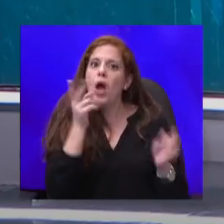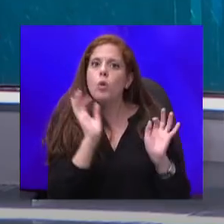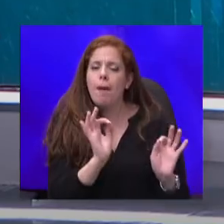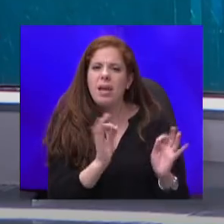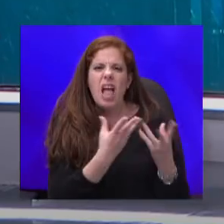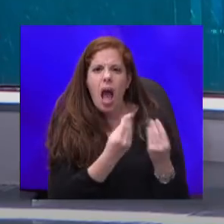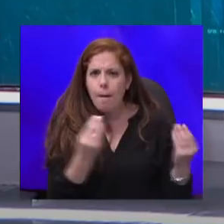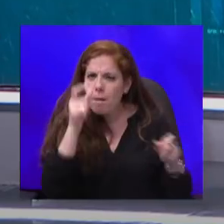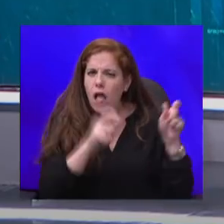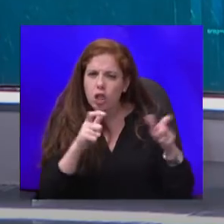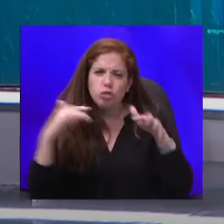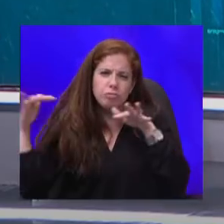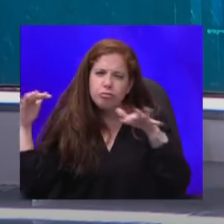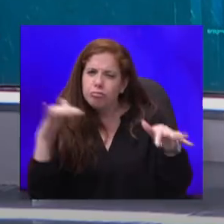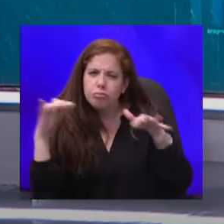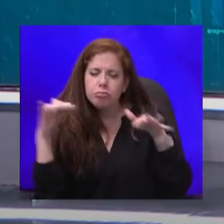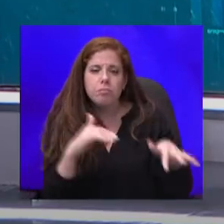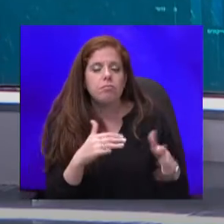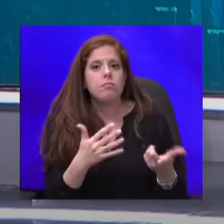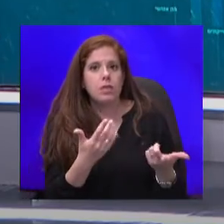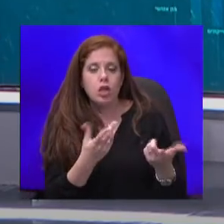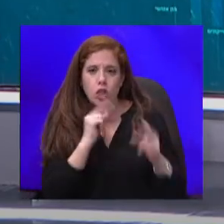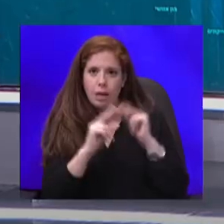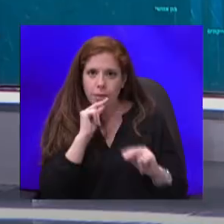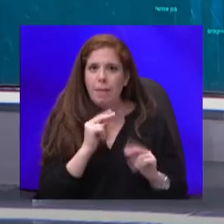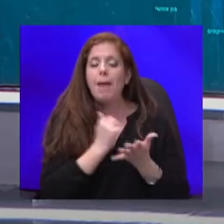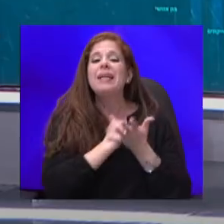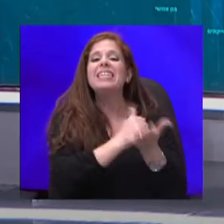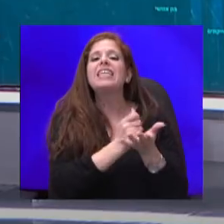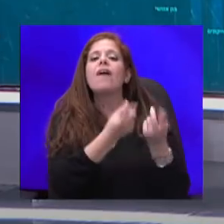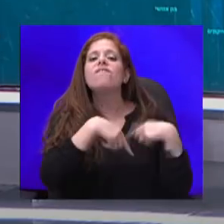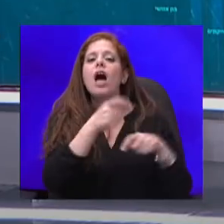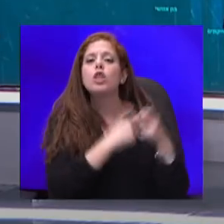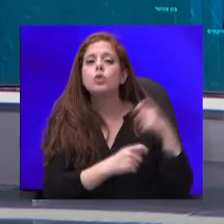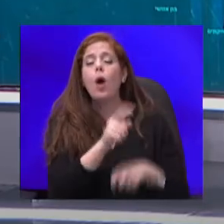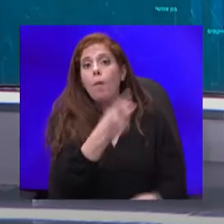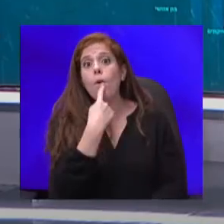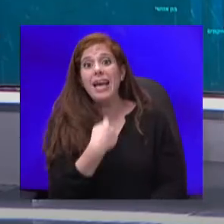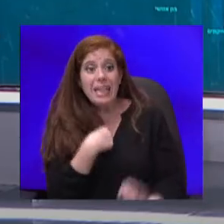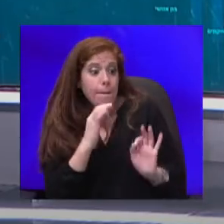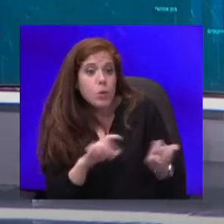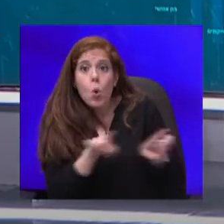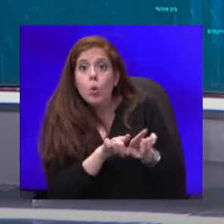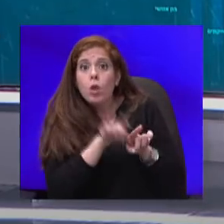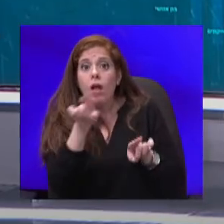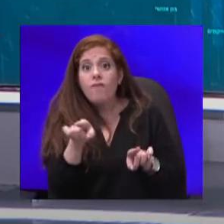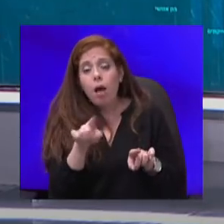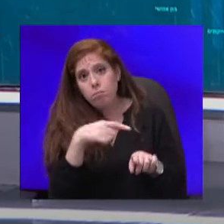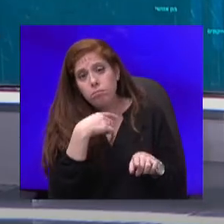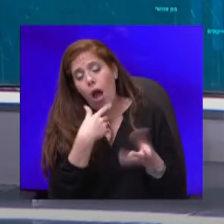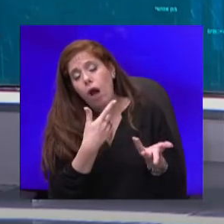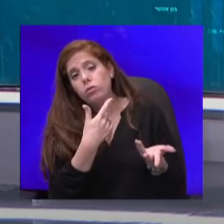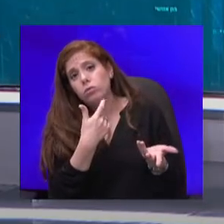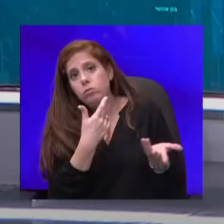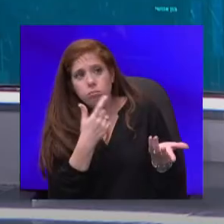שכשאני אדבר עם נציג ועד הסוחרים בשוק, הוא יגיד לי בדיוק את מה שאתה אומר רק מנקודת המבט שלו. כלומר שכל, אתה יודע, כל סקטור מנסה